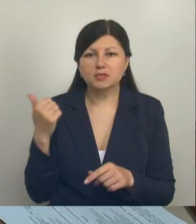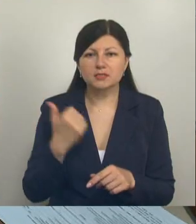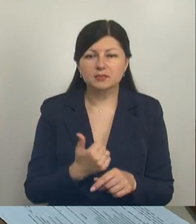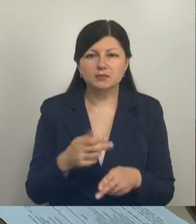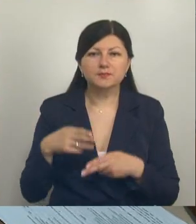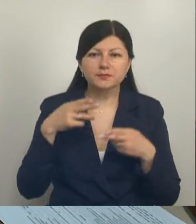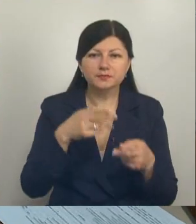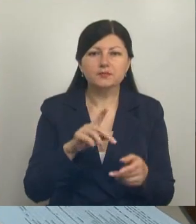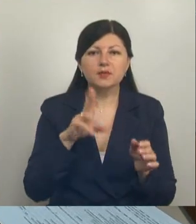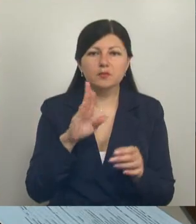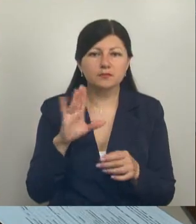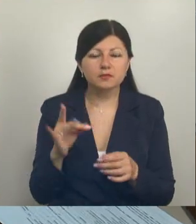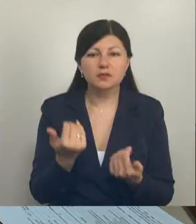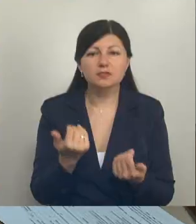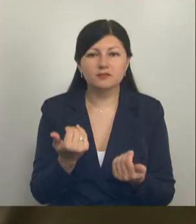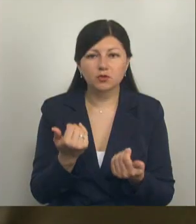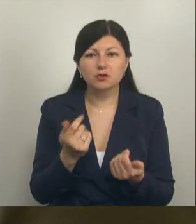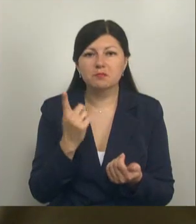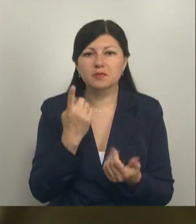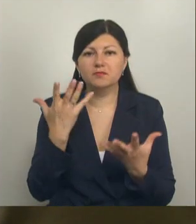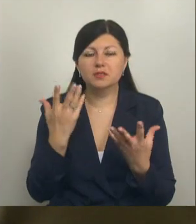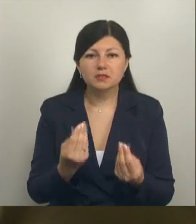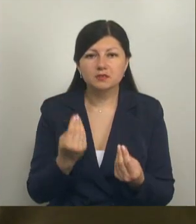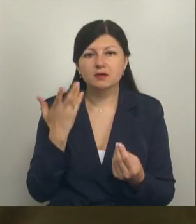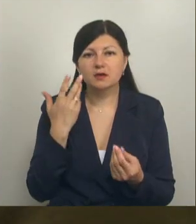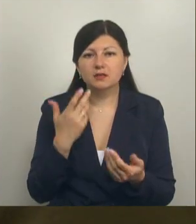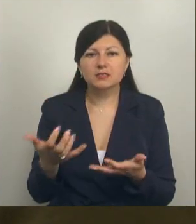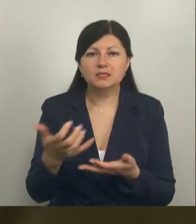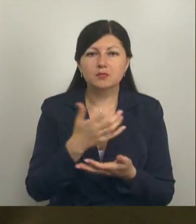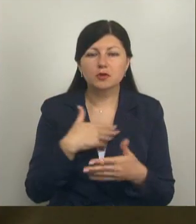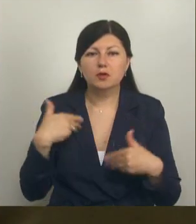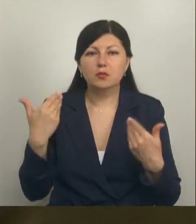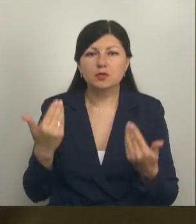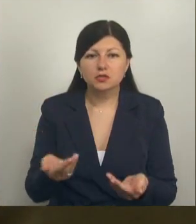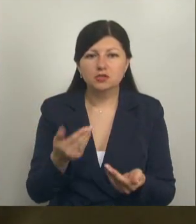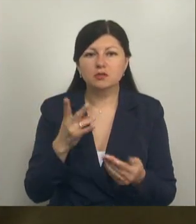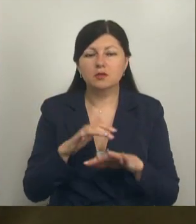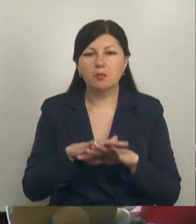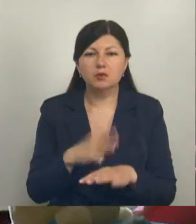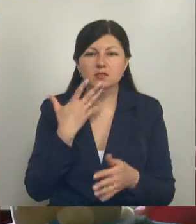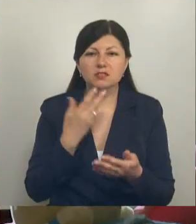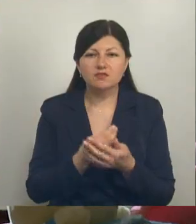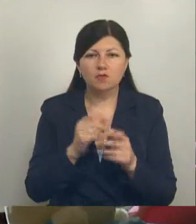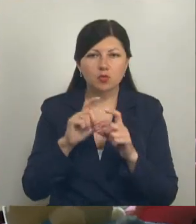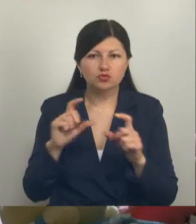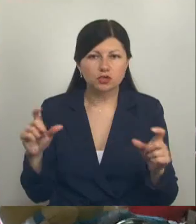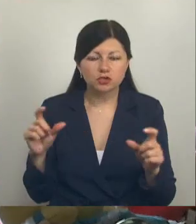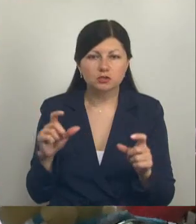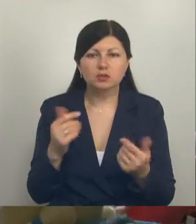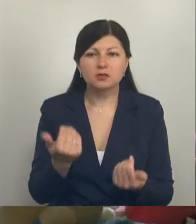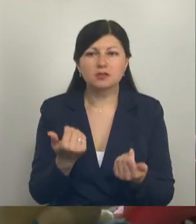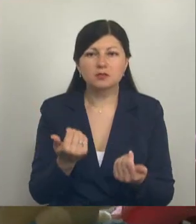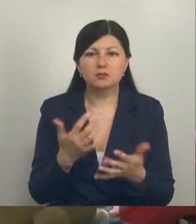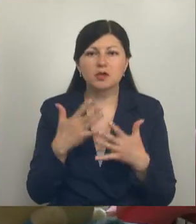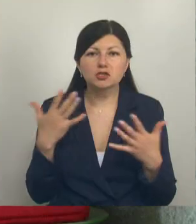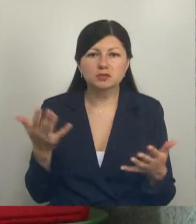в пункты временного размещения. А сегодня первый день, когда собирают обращения непосредственно на базе своего учреждения. На данный момент